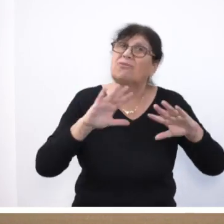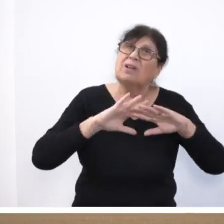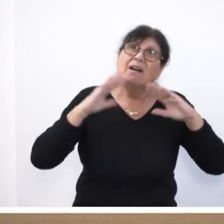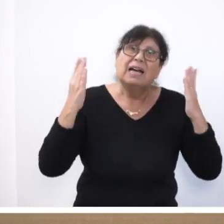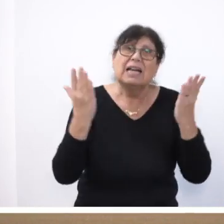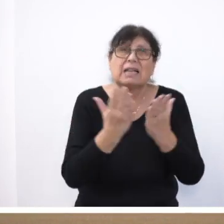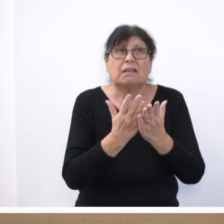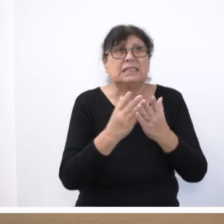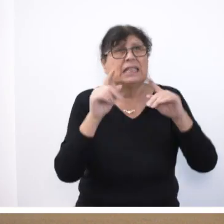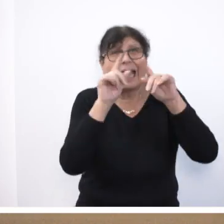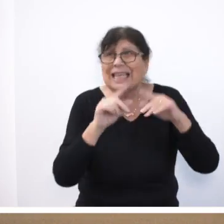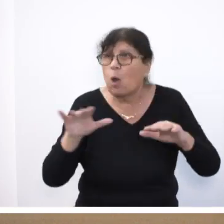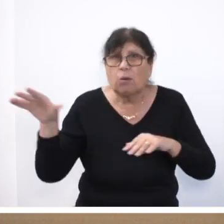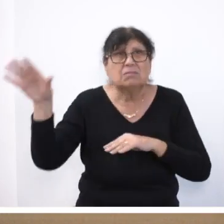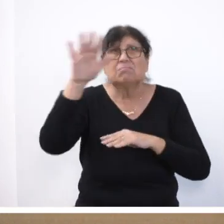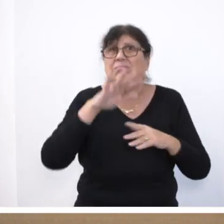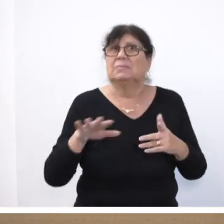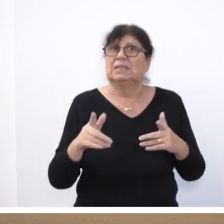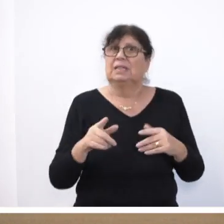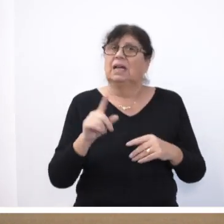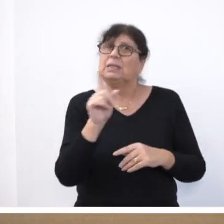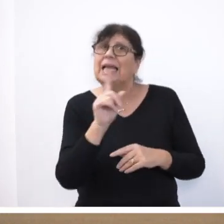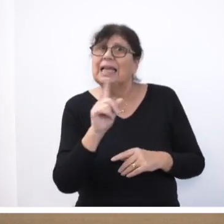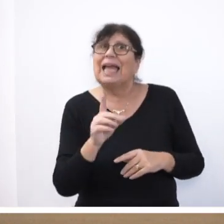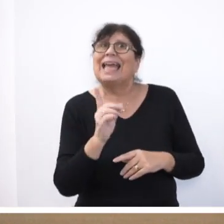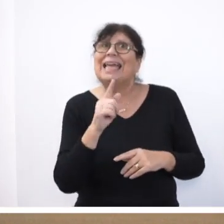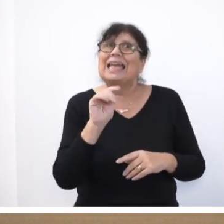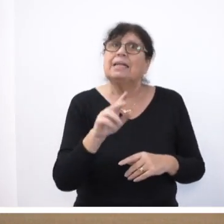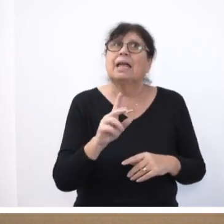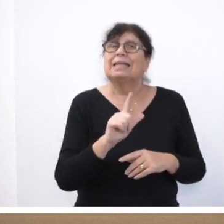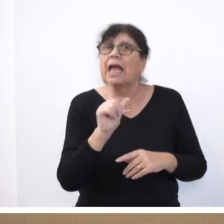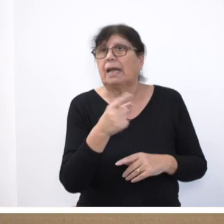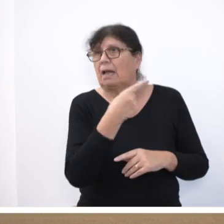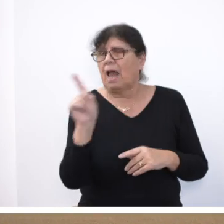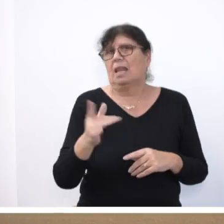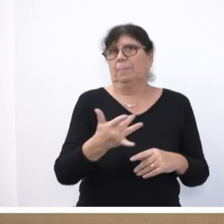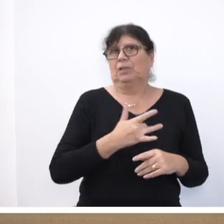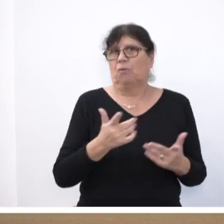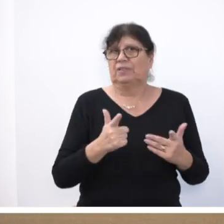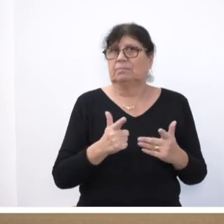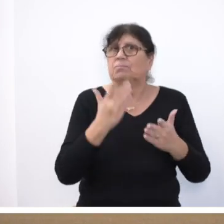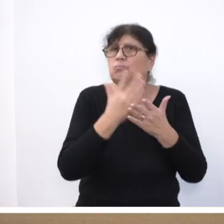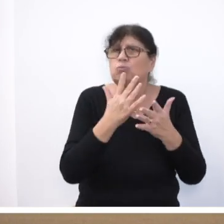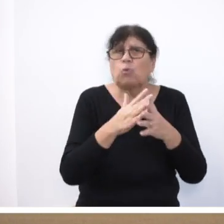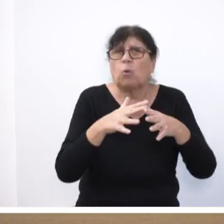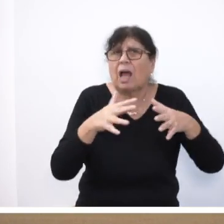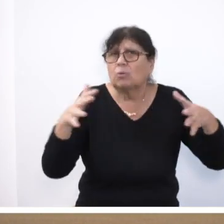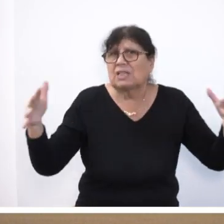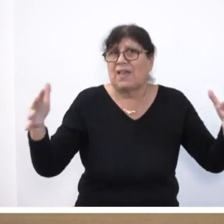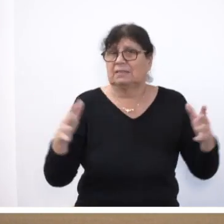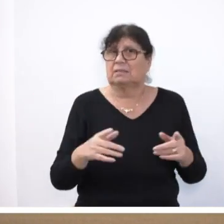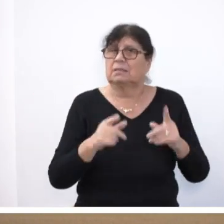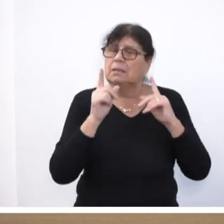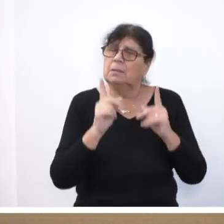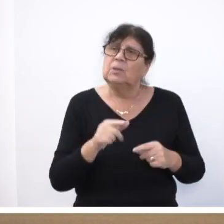Region. Und indirekt sind wir alle betroffen. Es hat sich schon ausgeweitet. Wir müssen